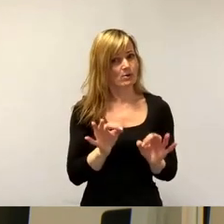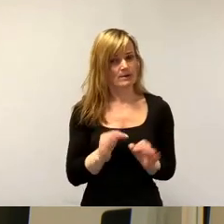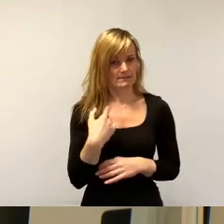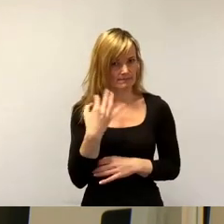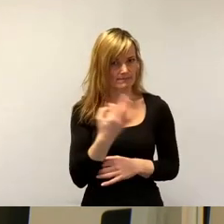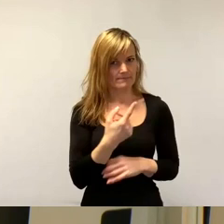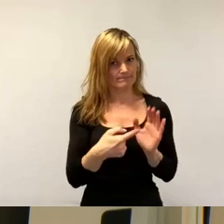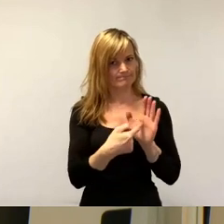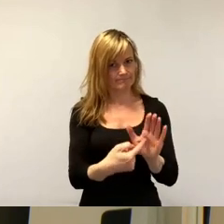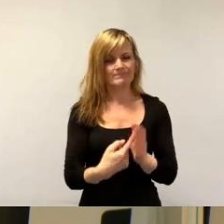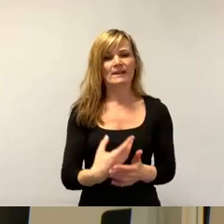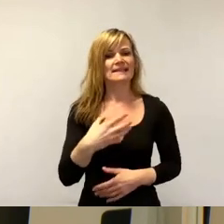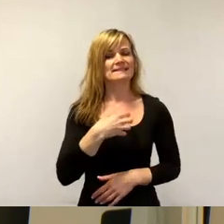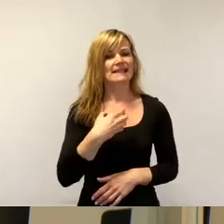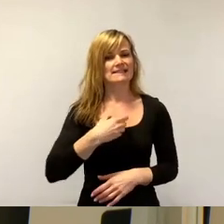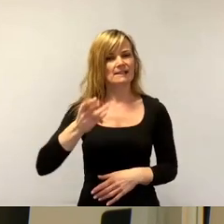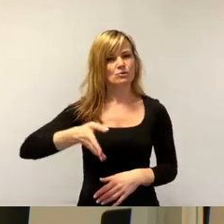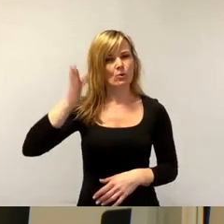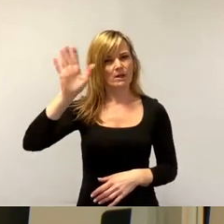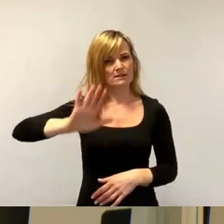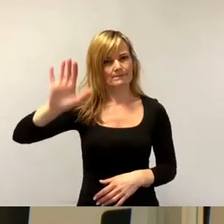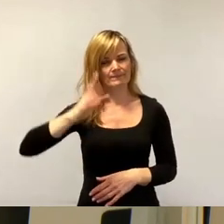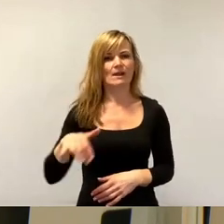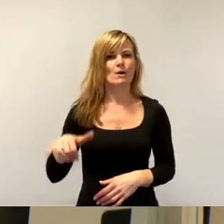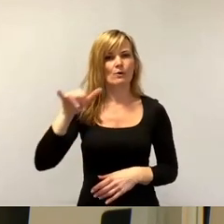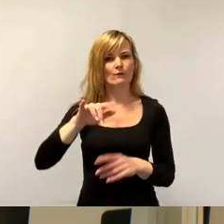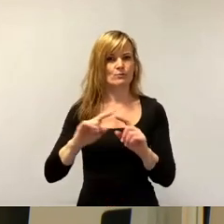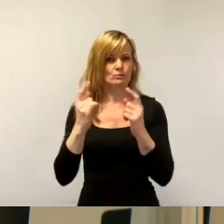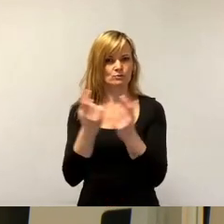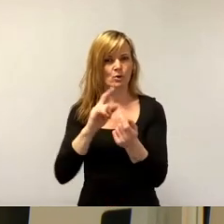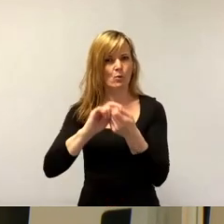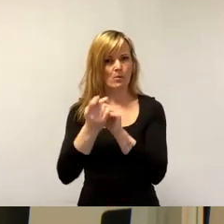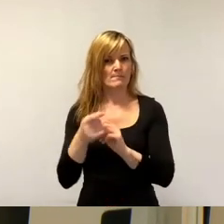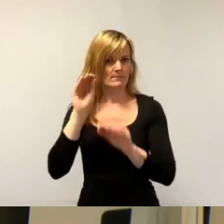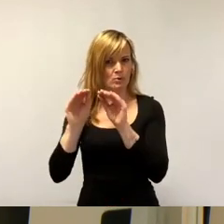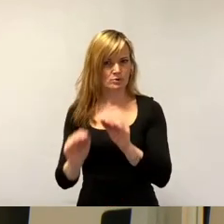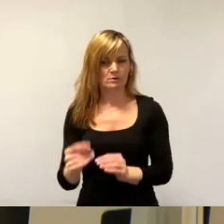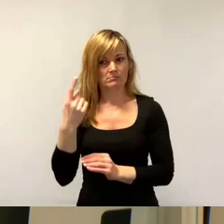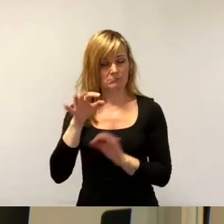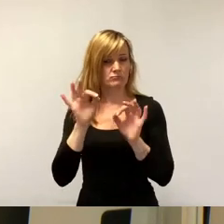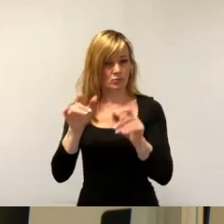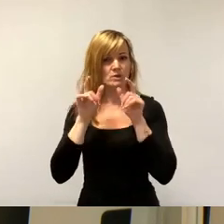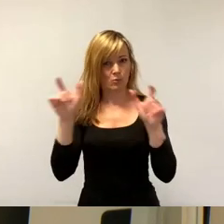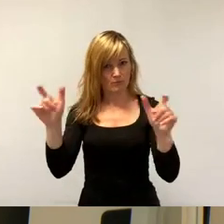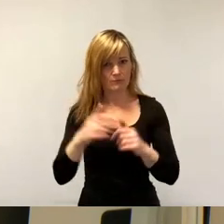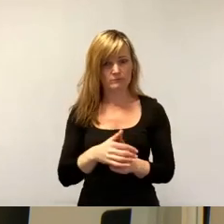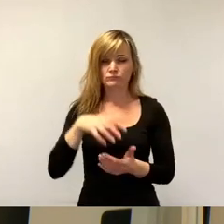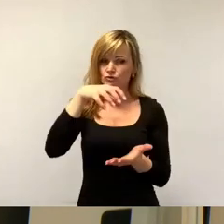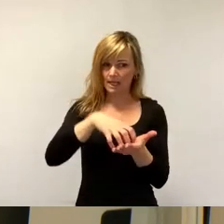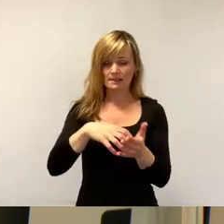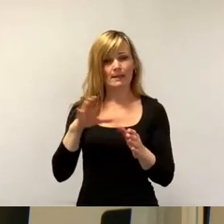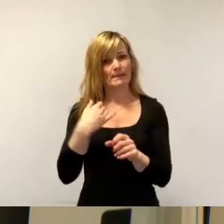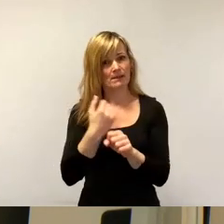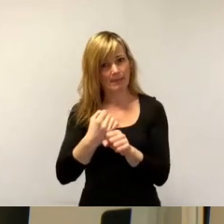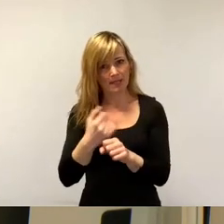Dresdner Norden, von einem größeren Flugzeugumrüster. Der hat einen sehr guten Ruf, sowohl in der Stadt bei seinen Mitarbeitern als auch